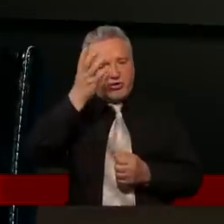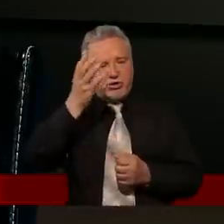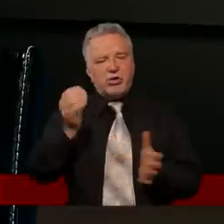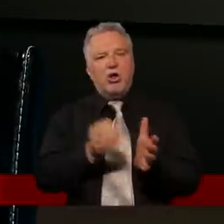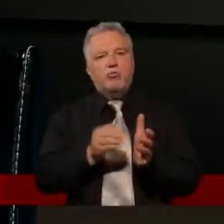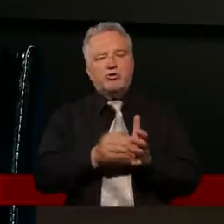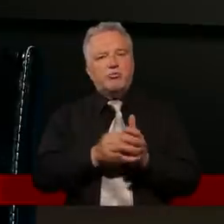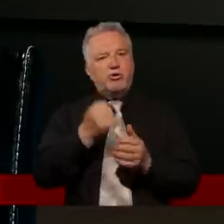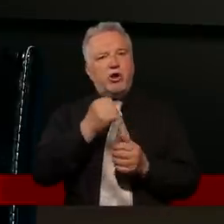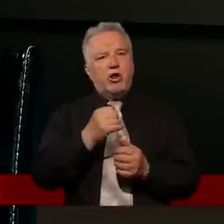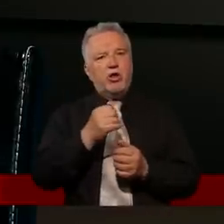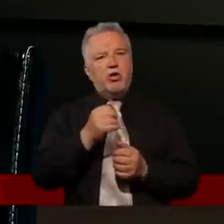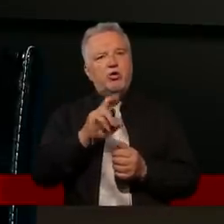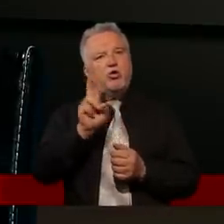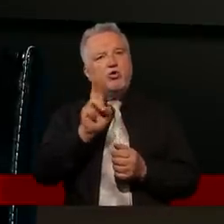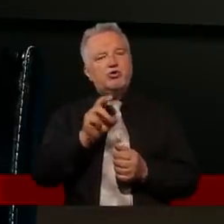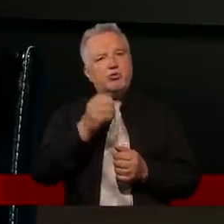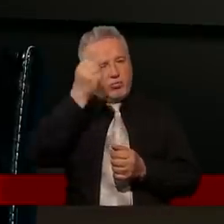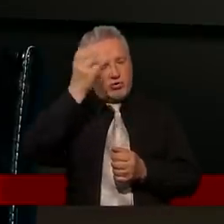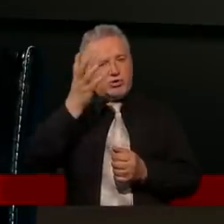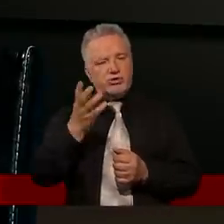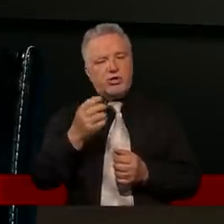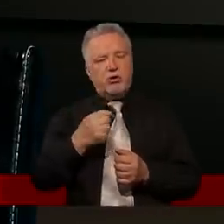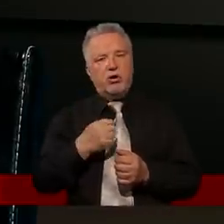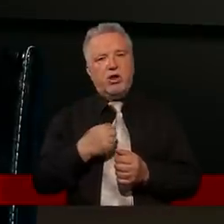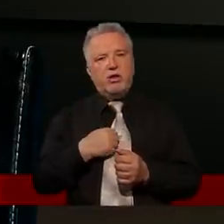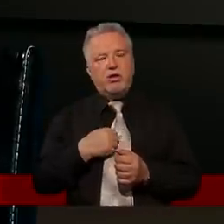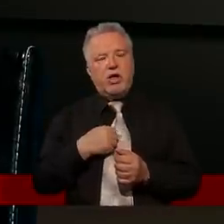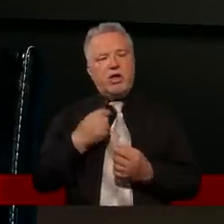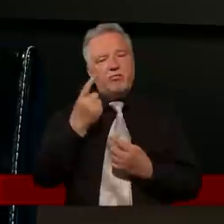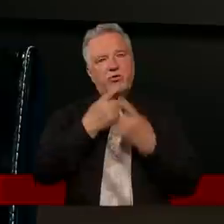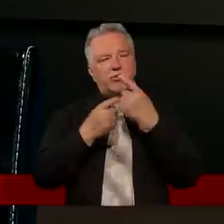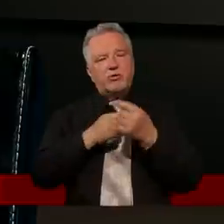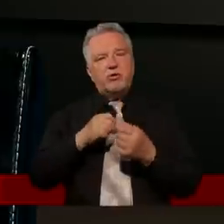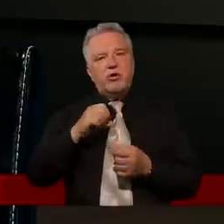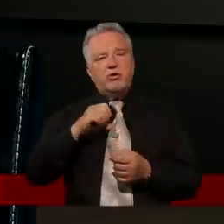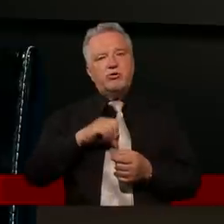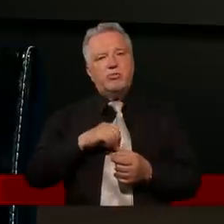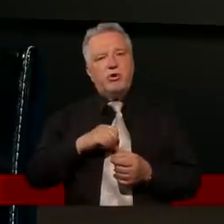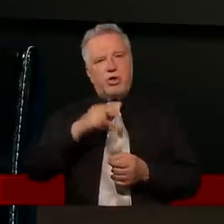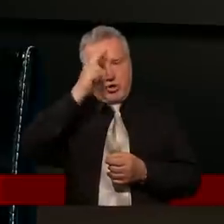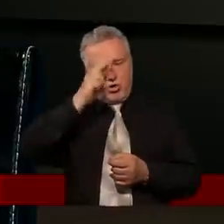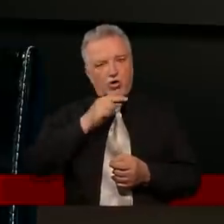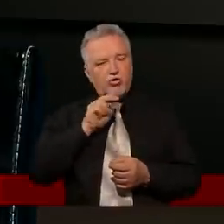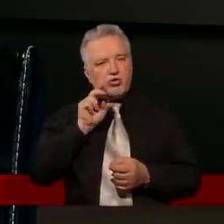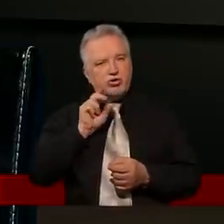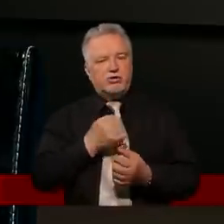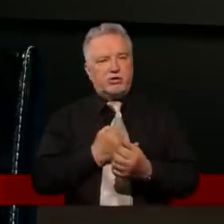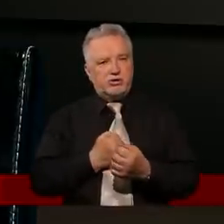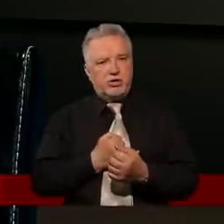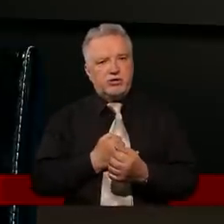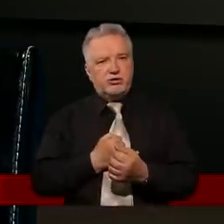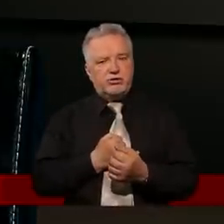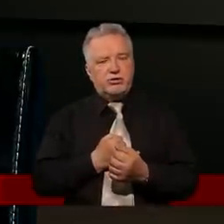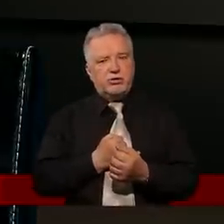kogoś z góry zależne od kogoś. Ja to tak sobie kojarzę tą sytuację rodzice dzieci, bo faktycznie, Leszku, zgadzam się też, że teraz może